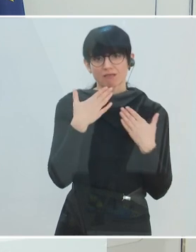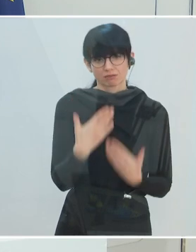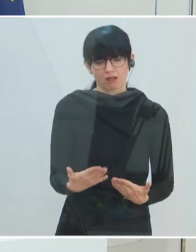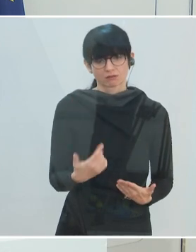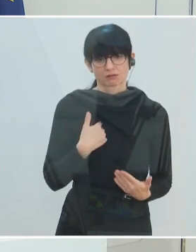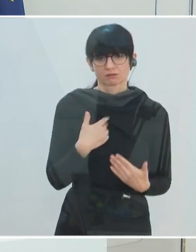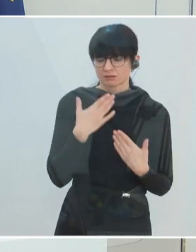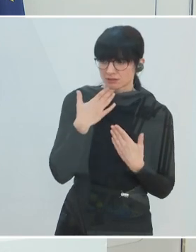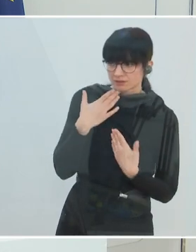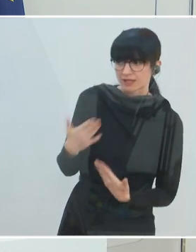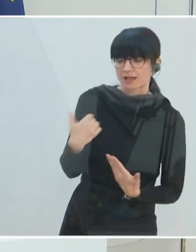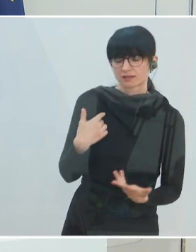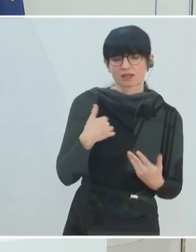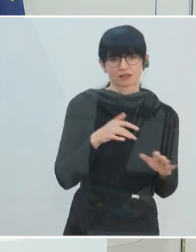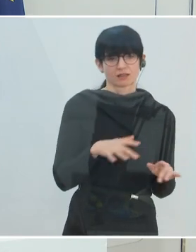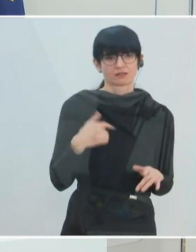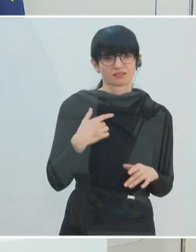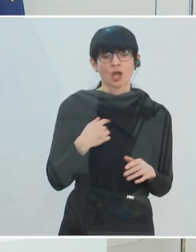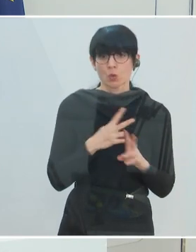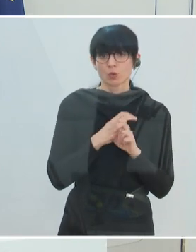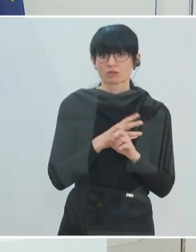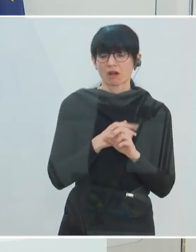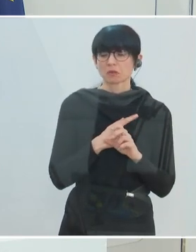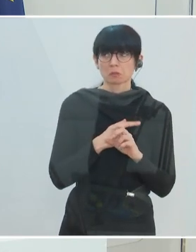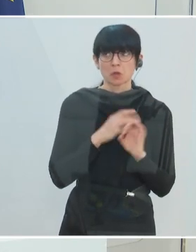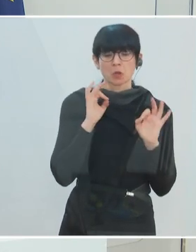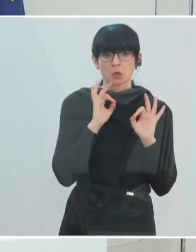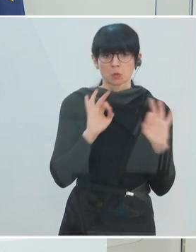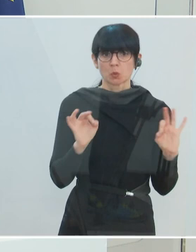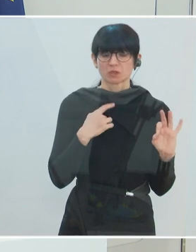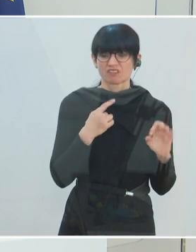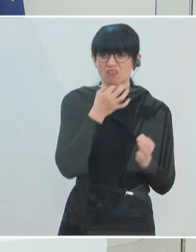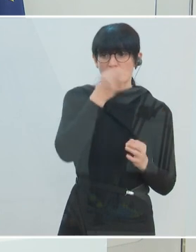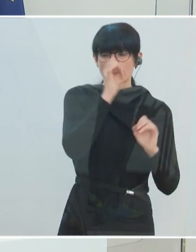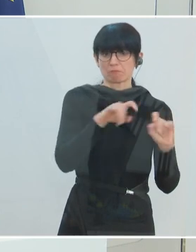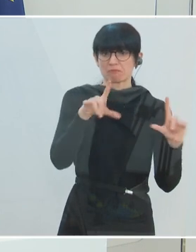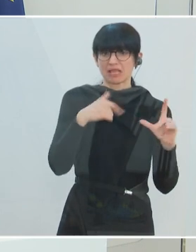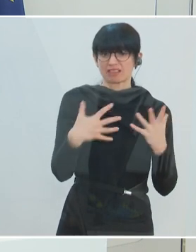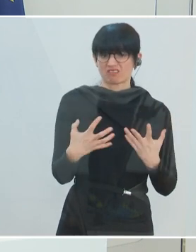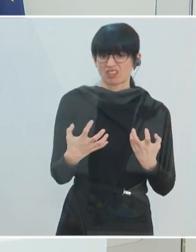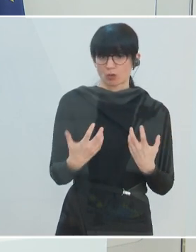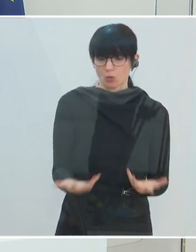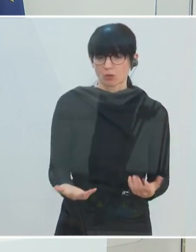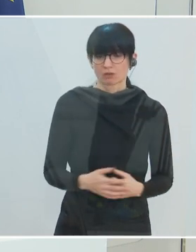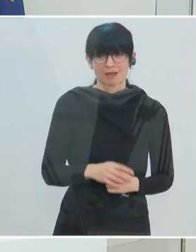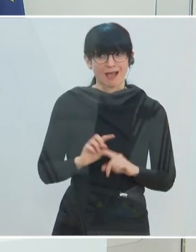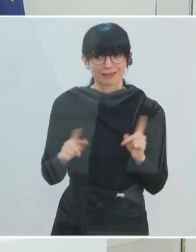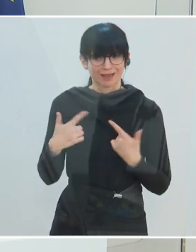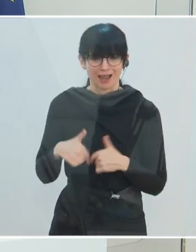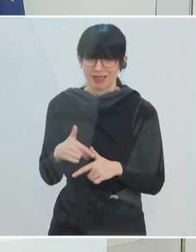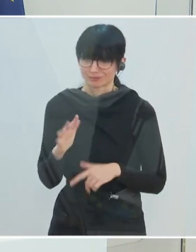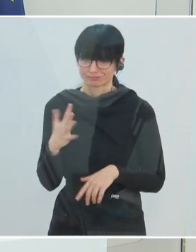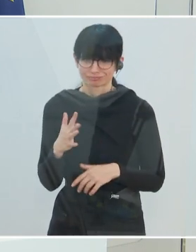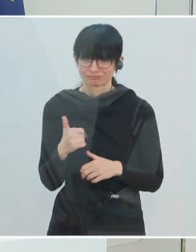Dank hier auch an Sie eine Vorreiterrolle. Also wir sind hier in einer Form aufgestellt, wo das in anderen Ländern